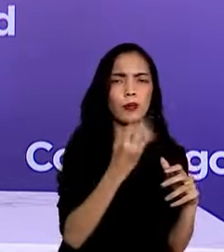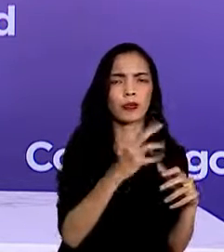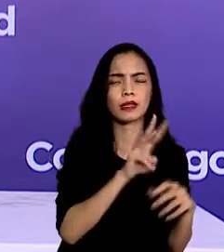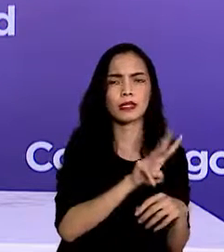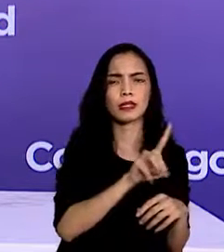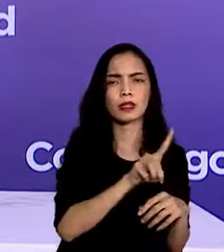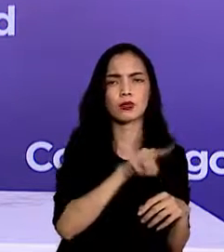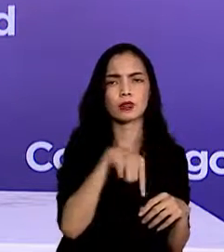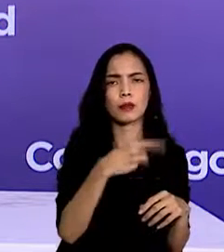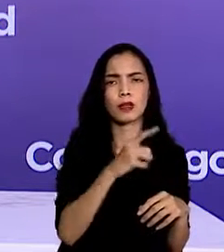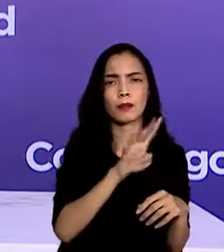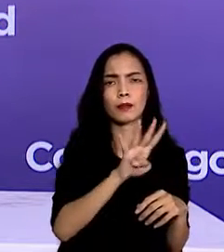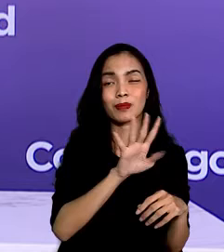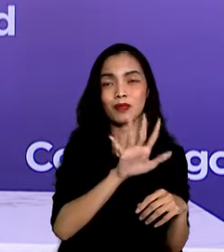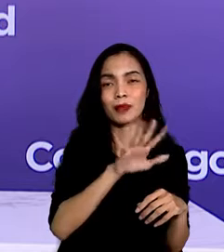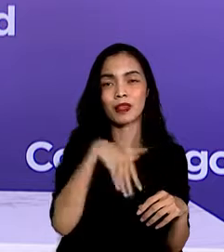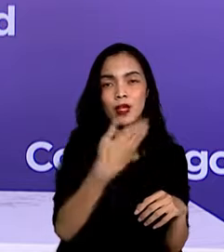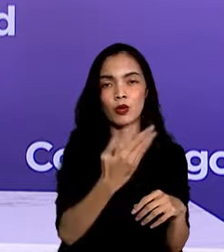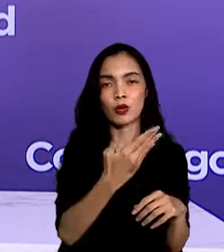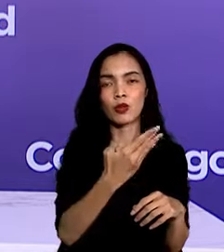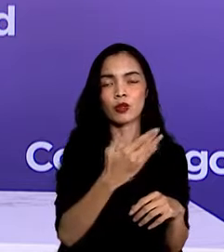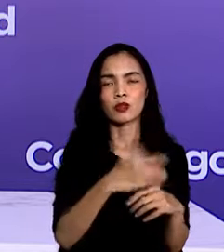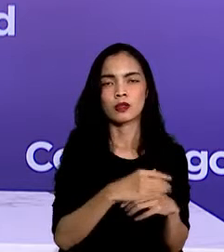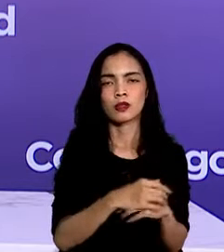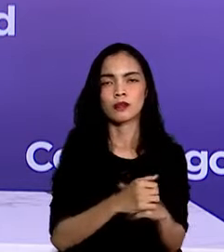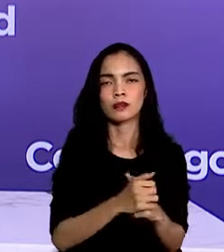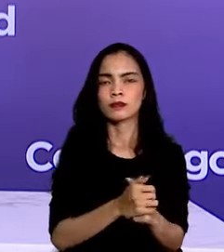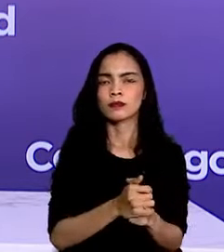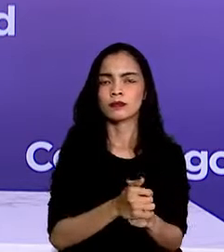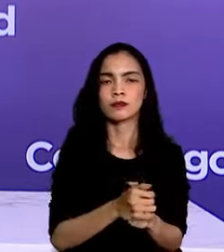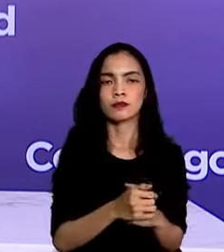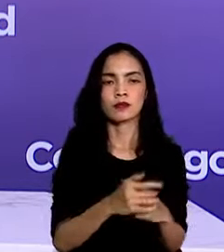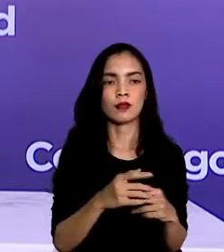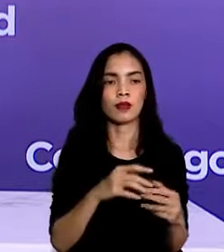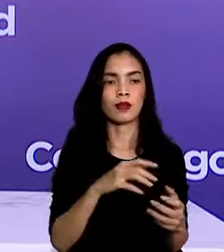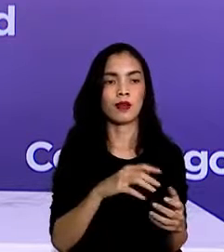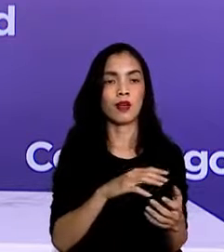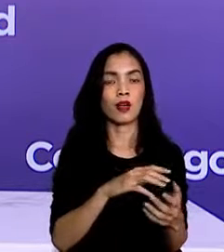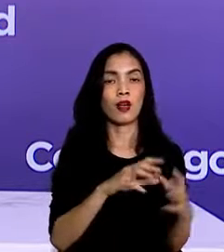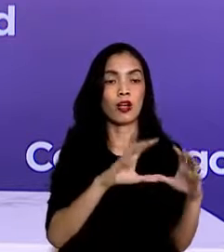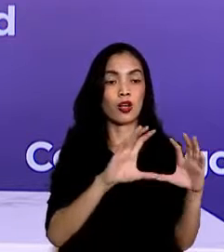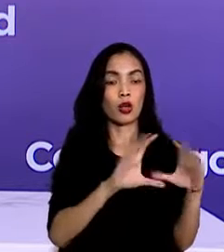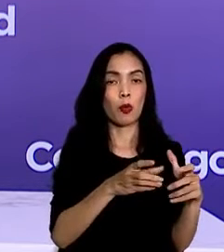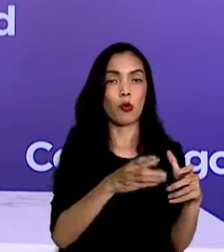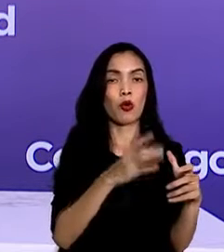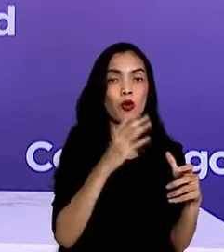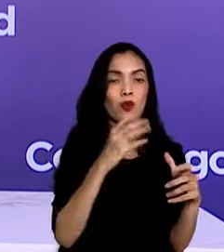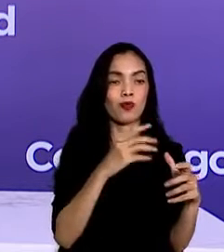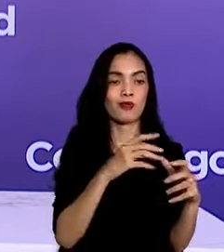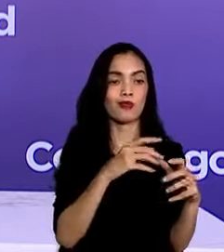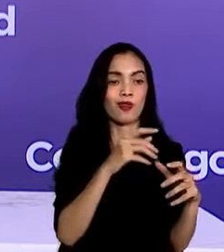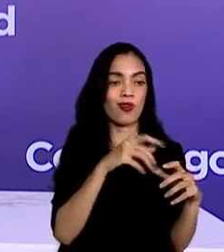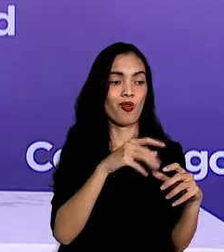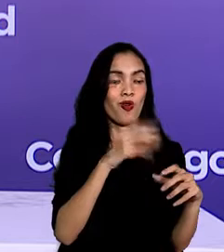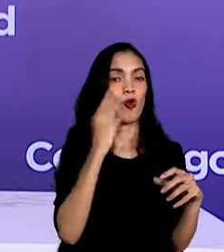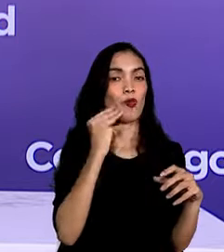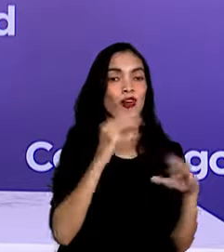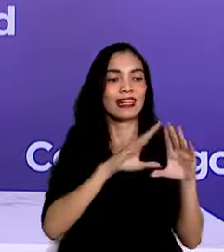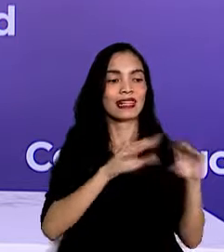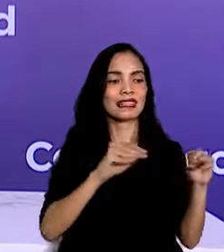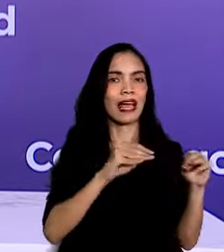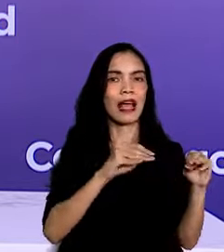sampai dengan 45 tahun Adanya tren kenaikan kematian pada kelompok usia produktif tersebut